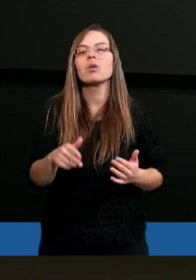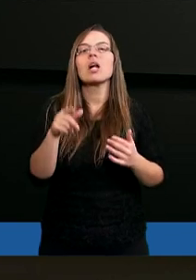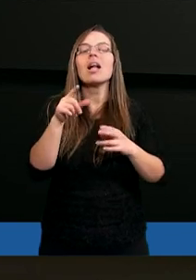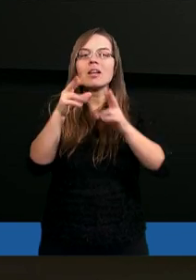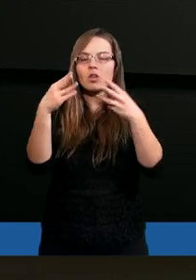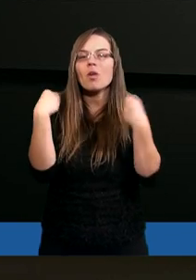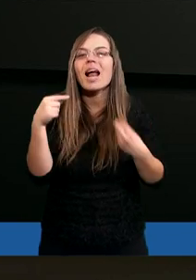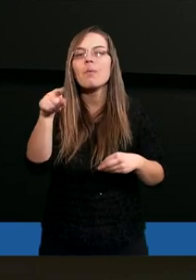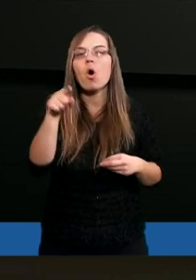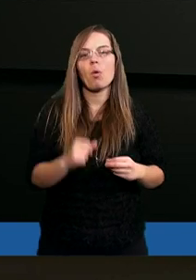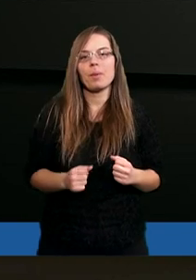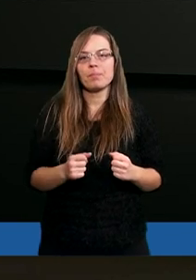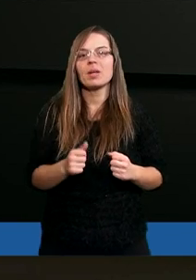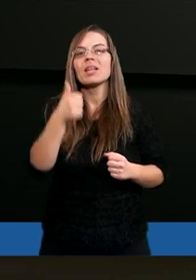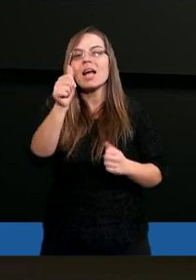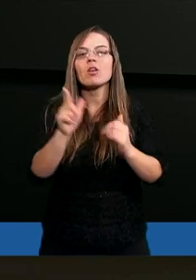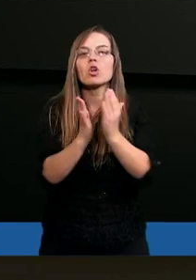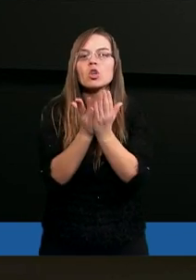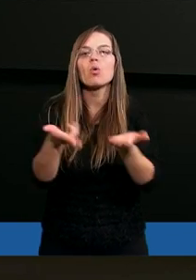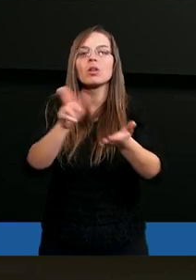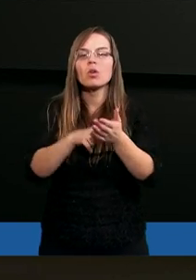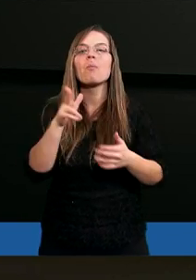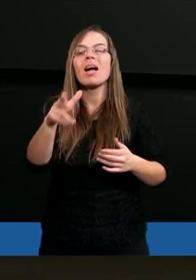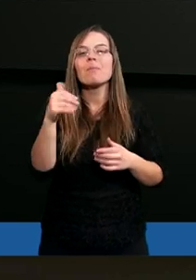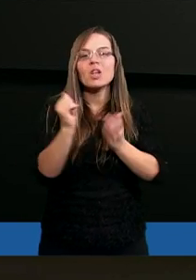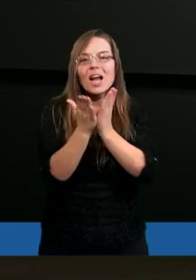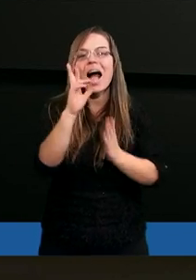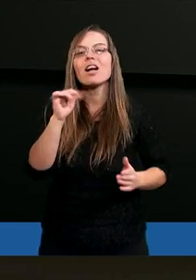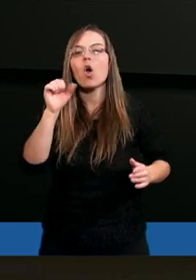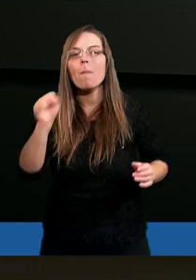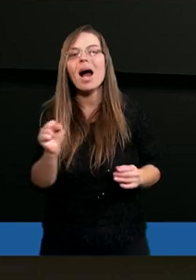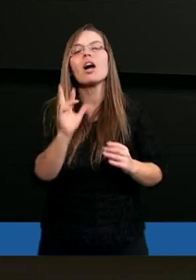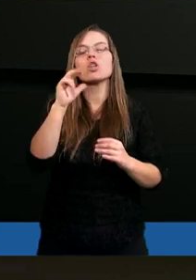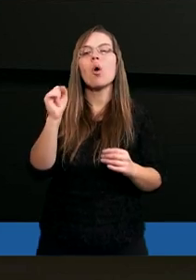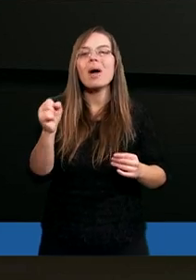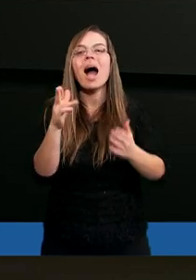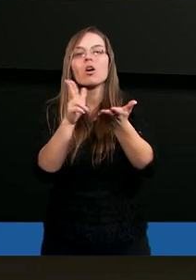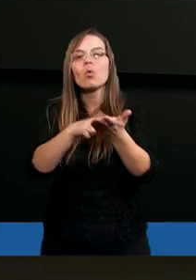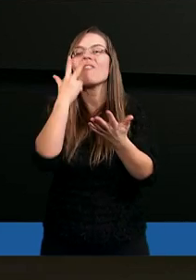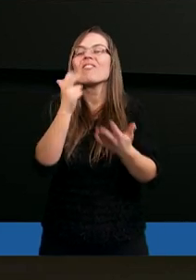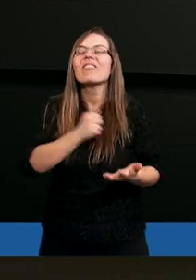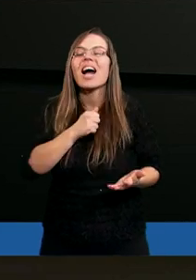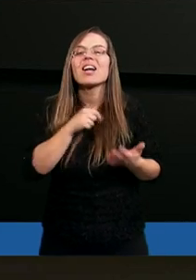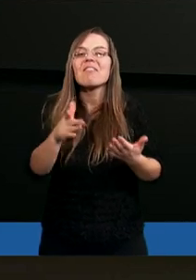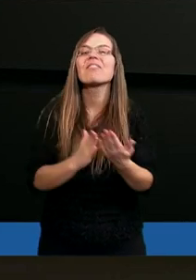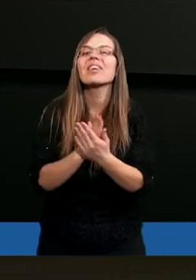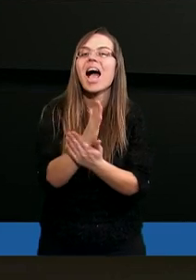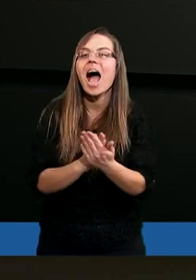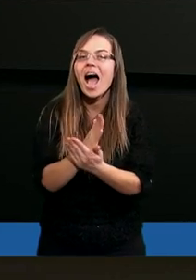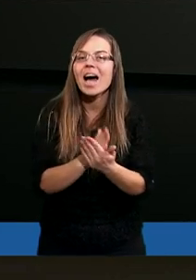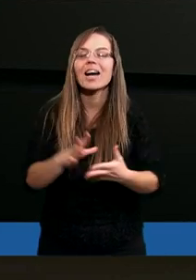świadczą o nim. Jedną z tych ksiąg jest również księga Hioba. Hioba, który wyraża tę wiarę